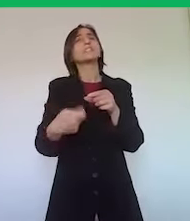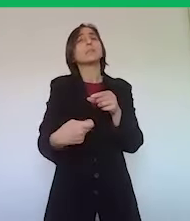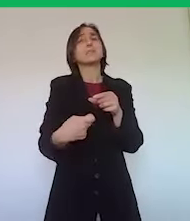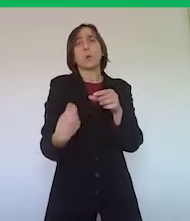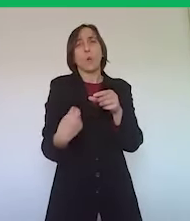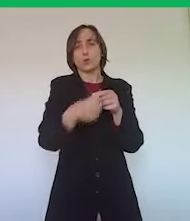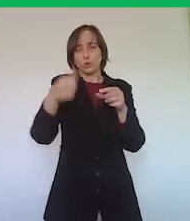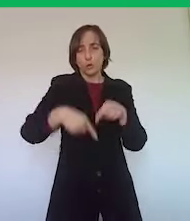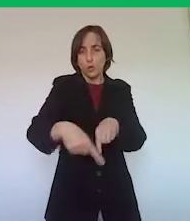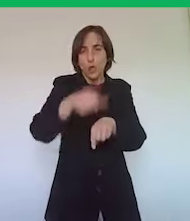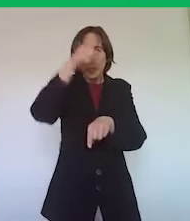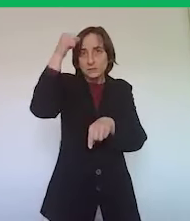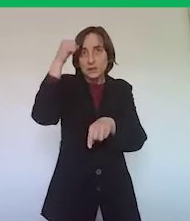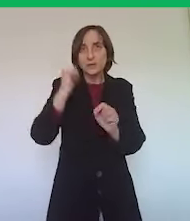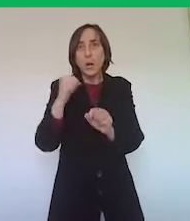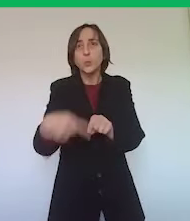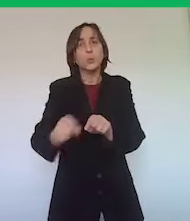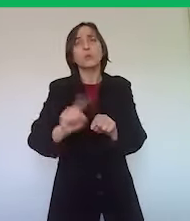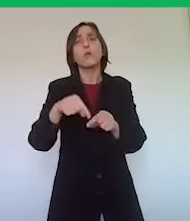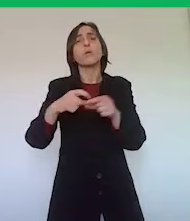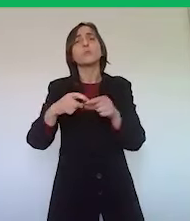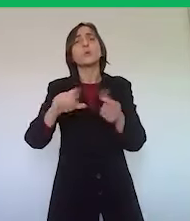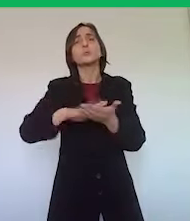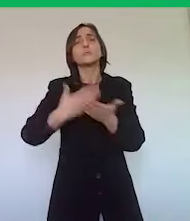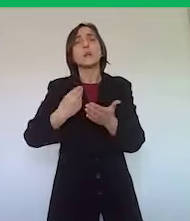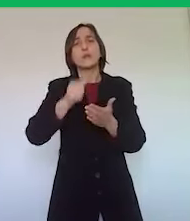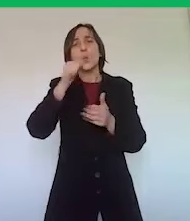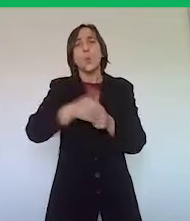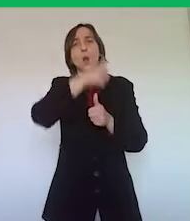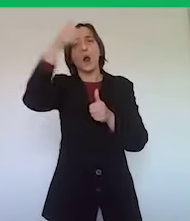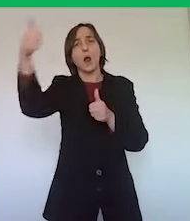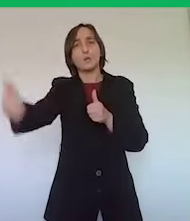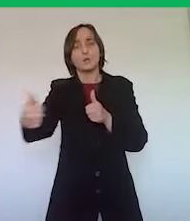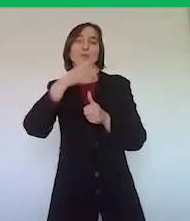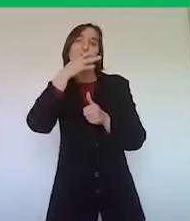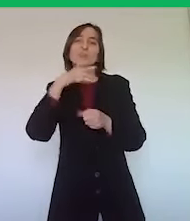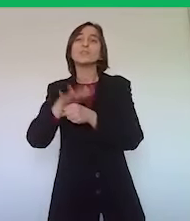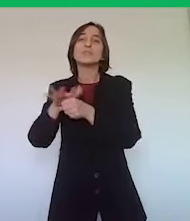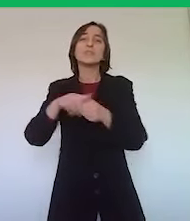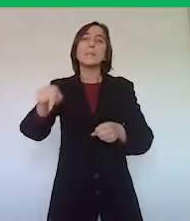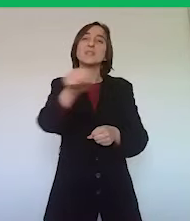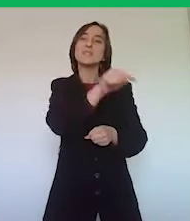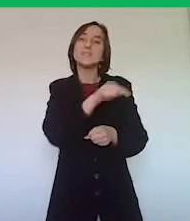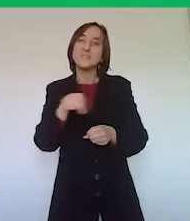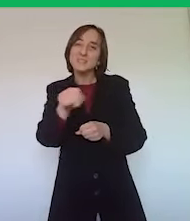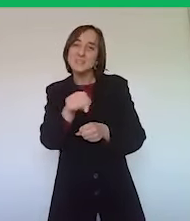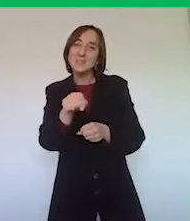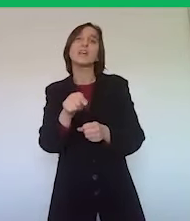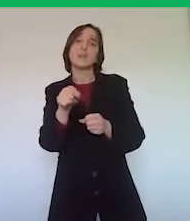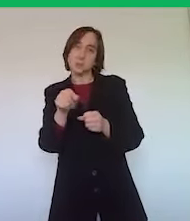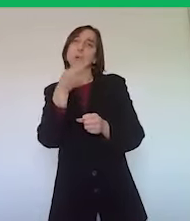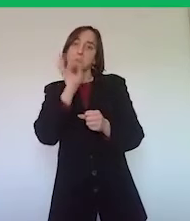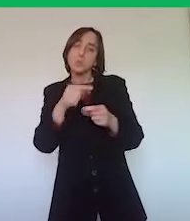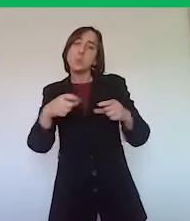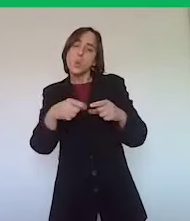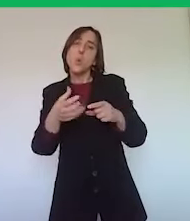stagione estiva e autunnale, ma avrà una validità di un anno e quindi potrà essere speso dalle famiglie italiane anche nel corso